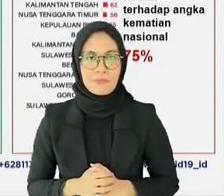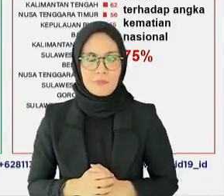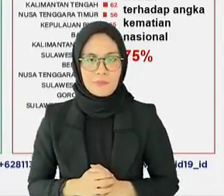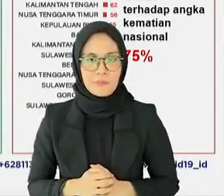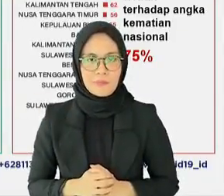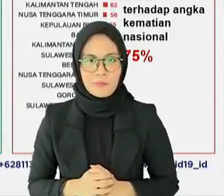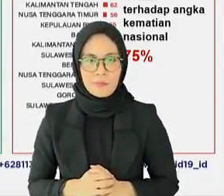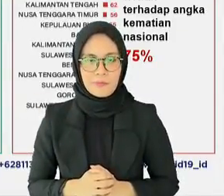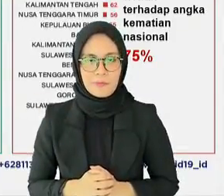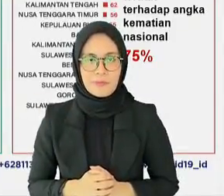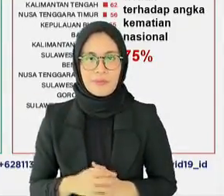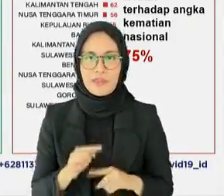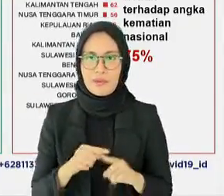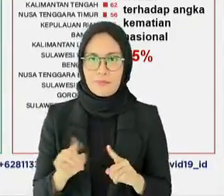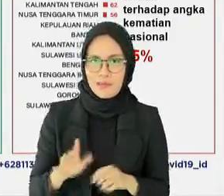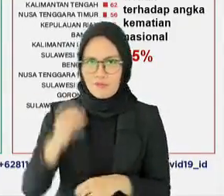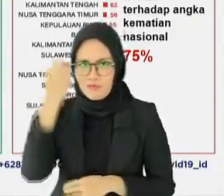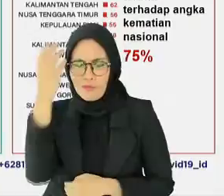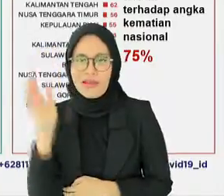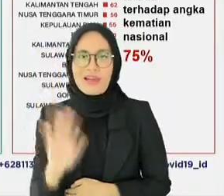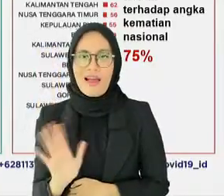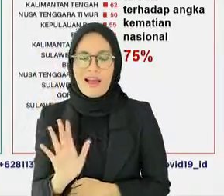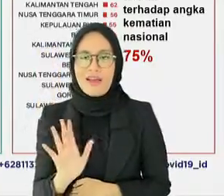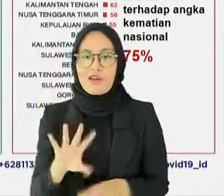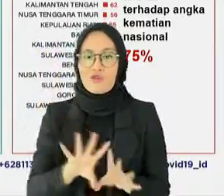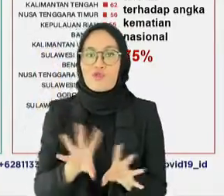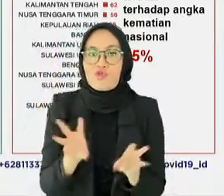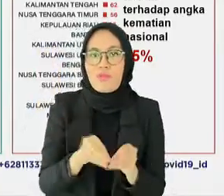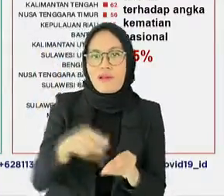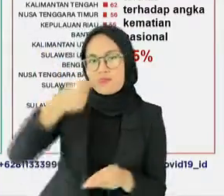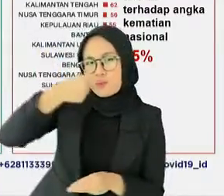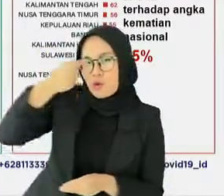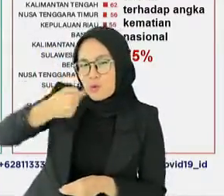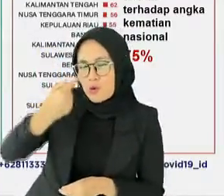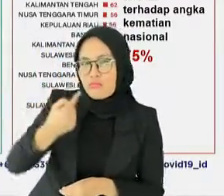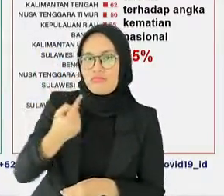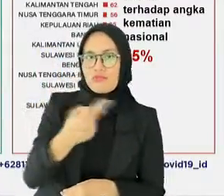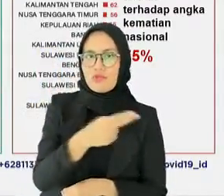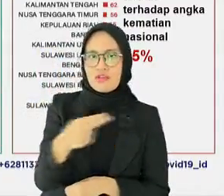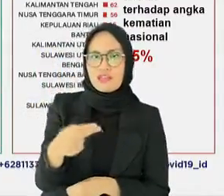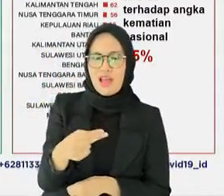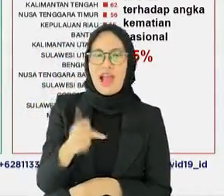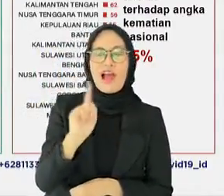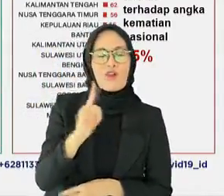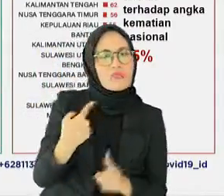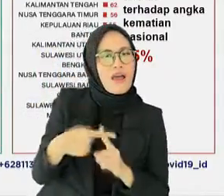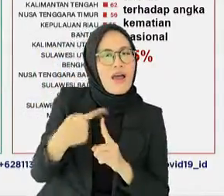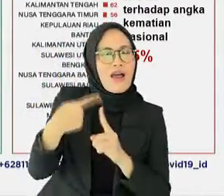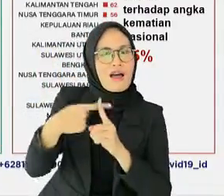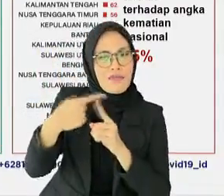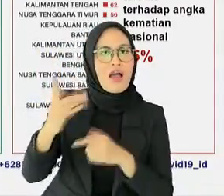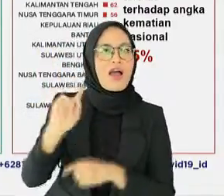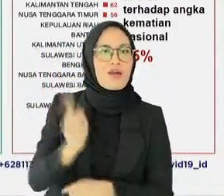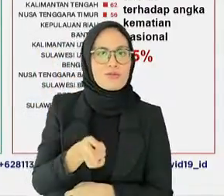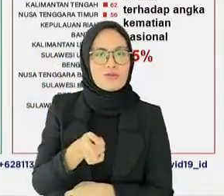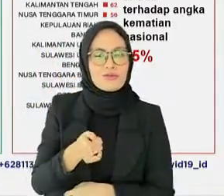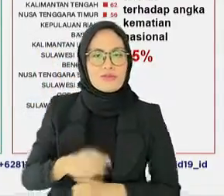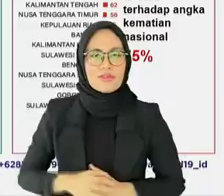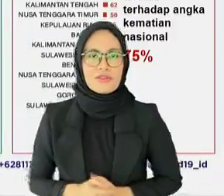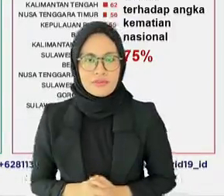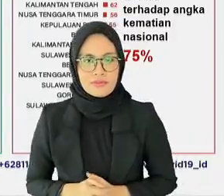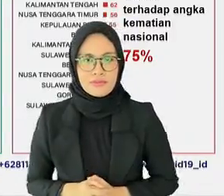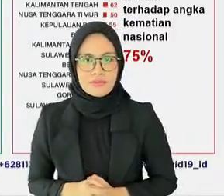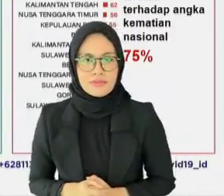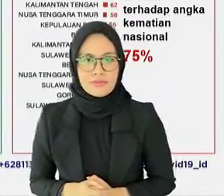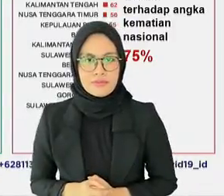dipastikan bahwa kapasitas testing COVID-19 di Indonesia terus ditingkatkan secara merata di seluruh wilayah. Sebagai